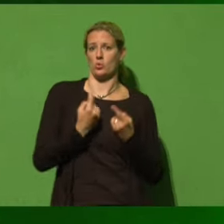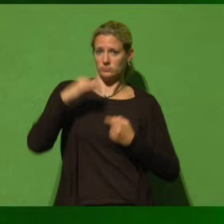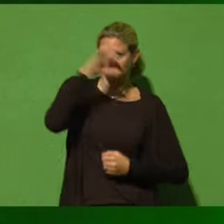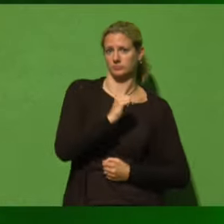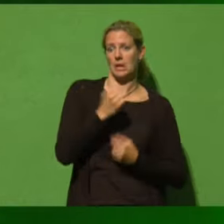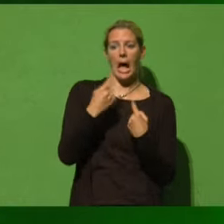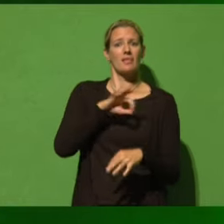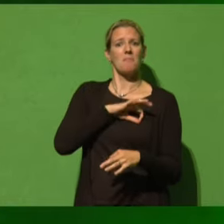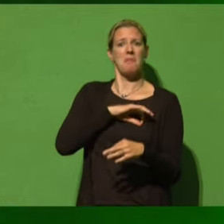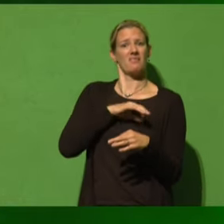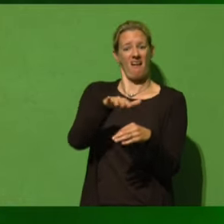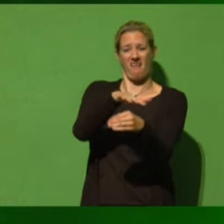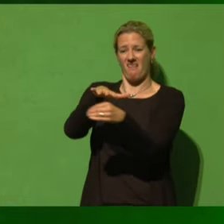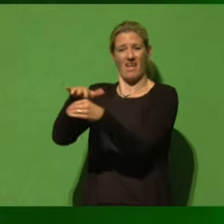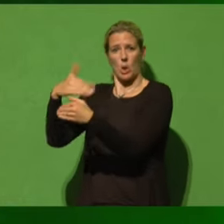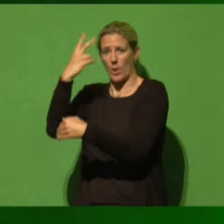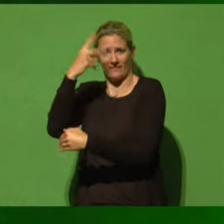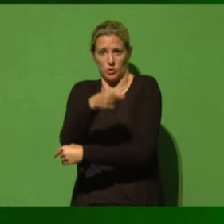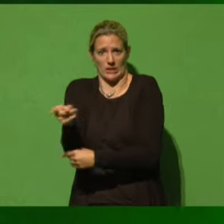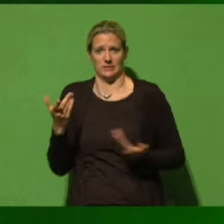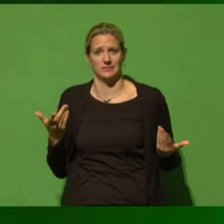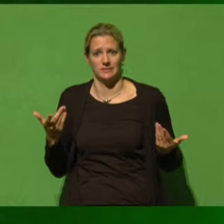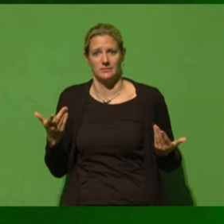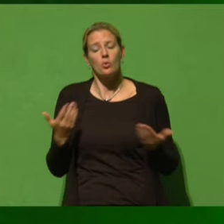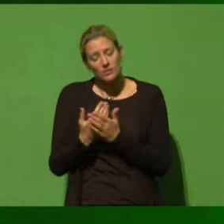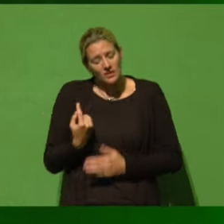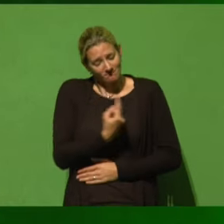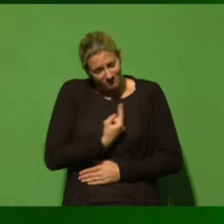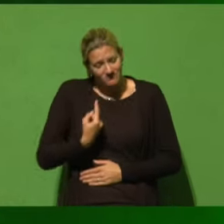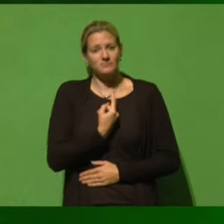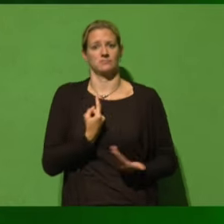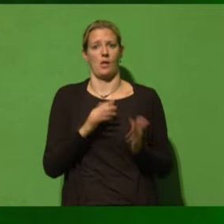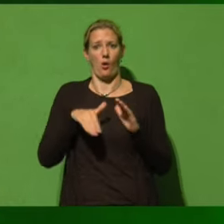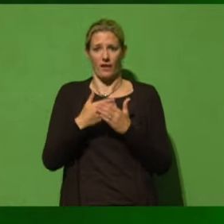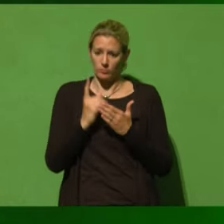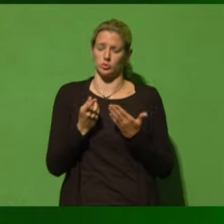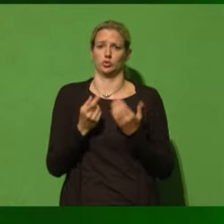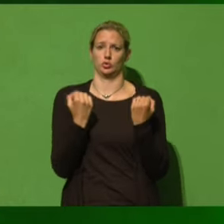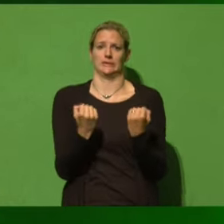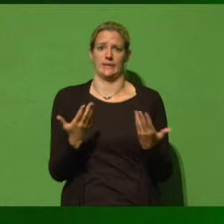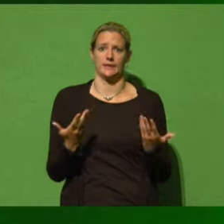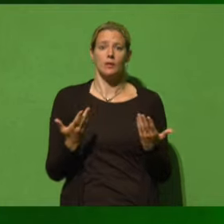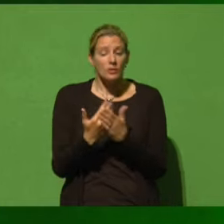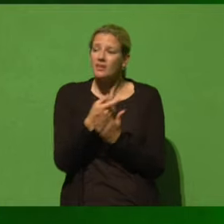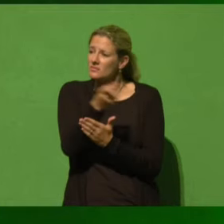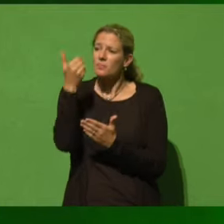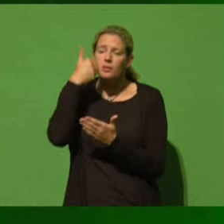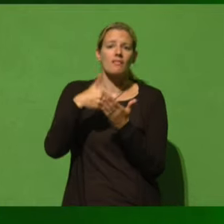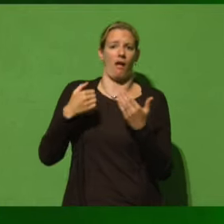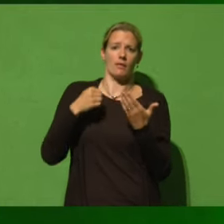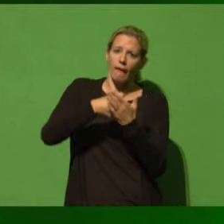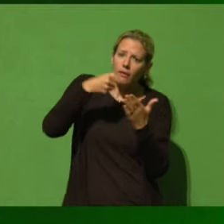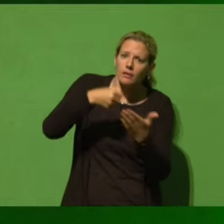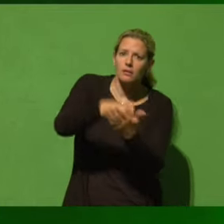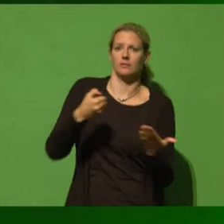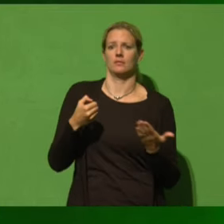andere Partei, die das im Kern verstanden hat, ist in der Lage dafür zu sorgen. Deshalb macht weiter so, kämpft weiter so und sorgt dafür, dass der